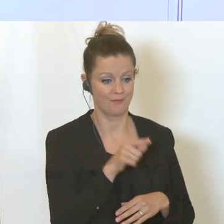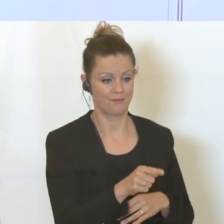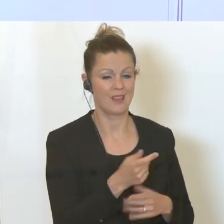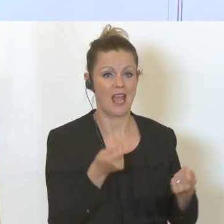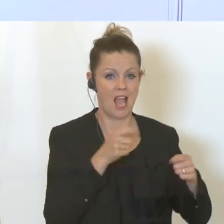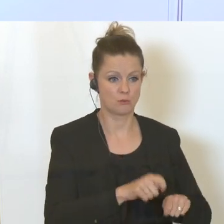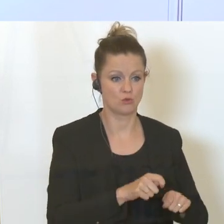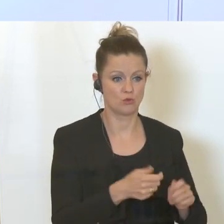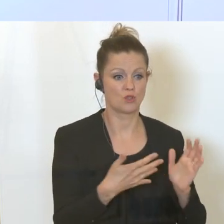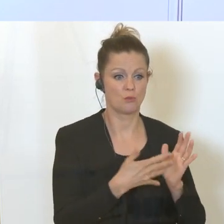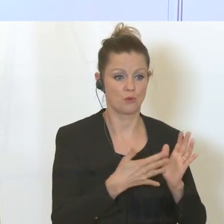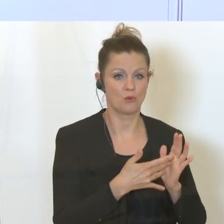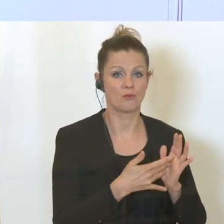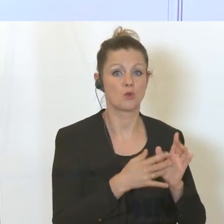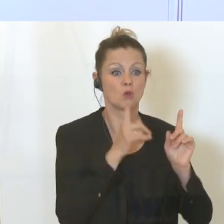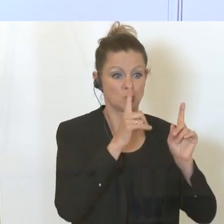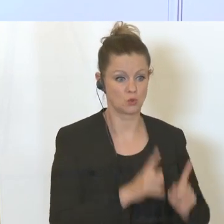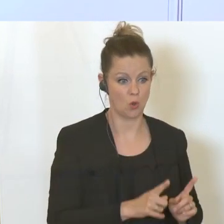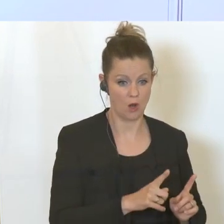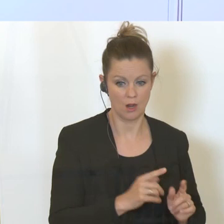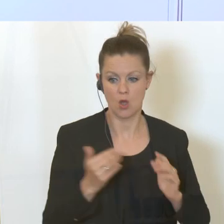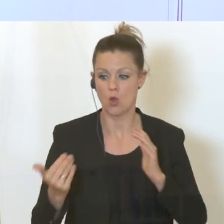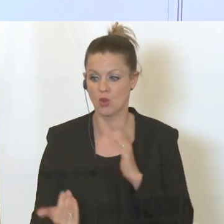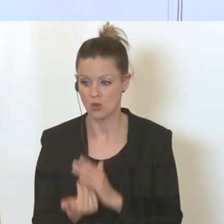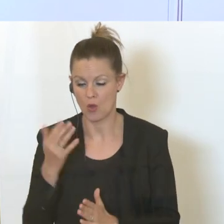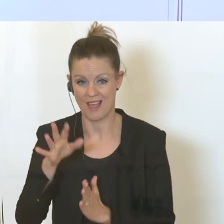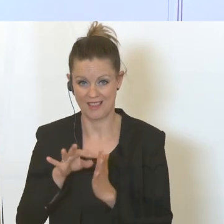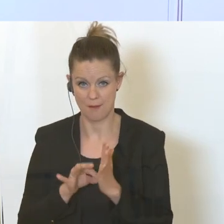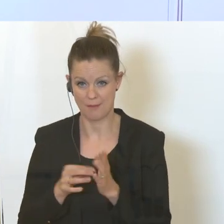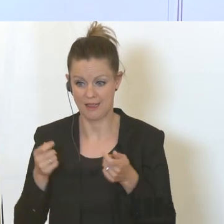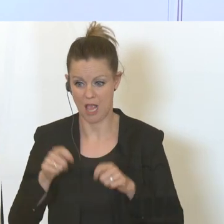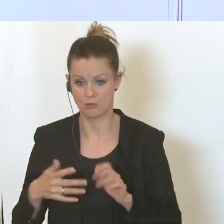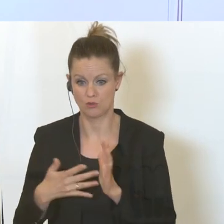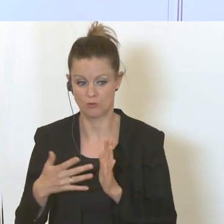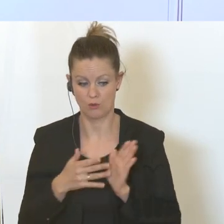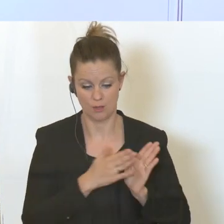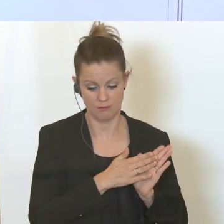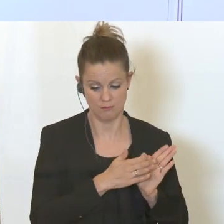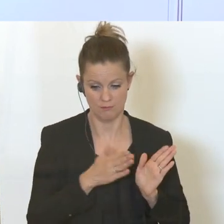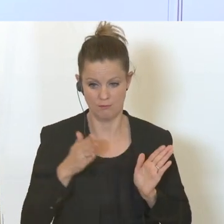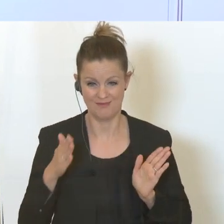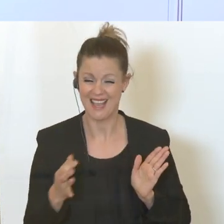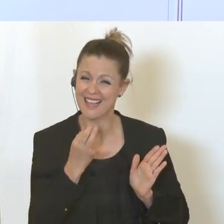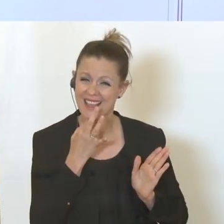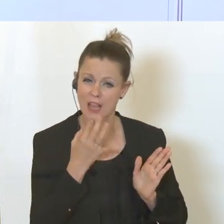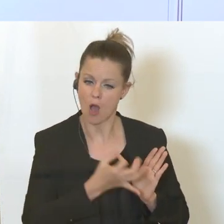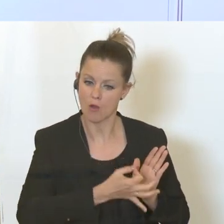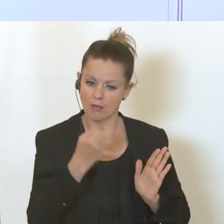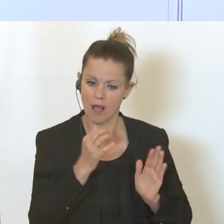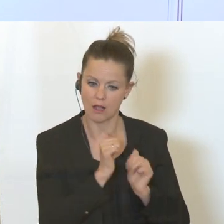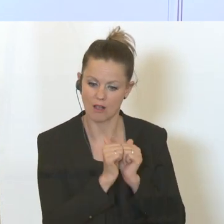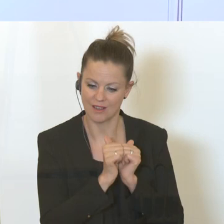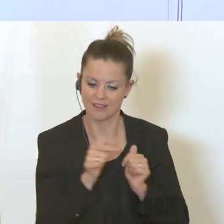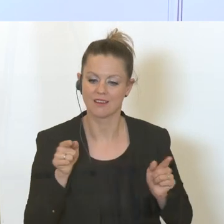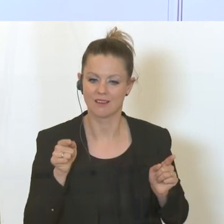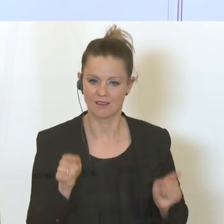Abschlussprüfung gewesen wäre und dem neuen Termin, also da rechnen wir taggenau ab. Das heißt, kein Lehrling soll nur